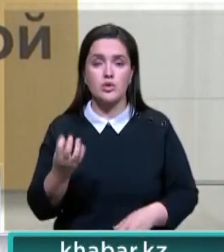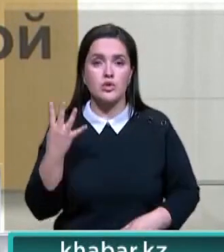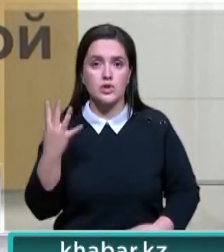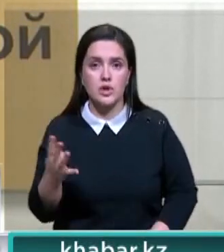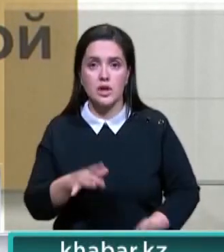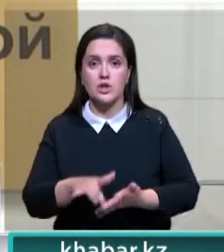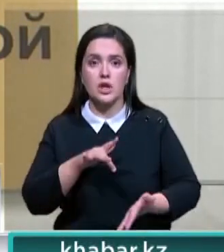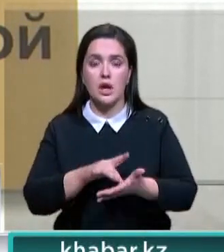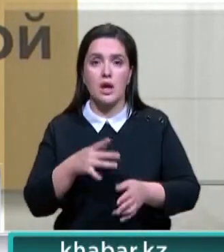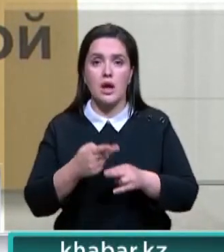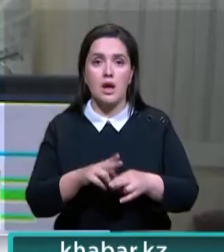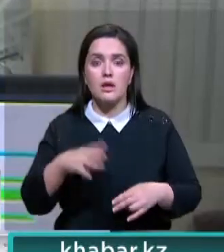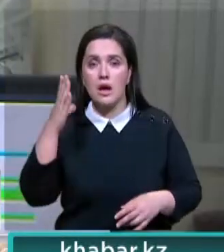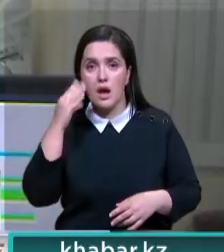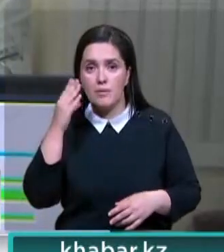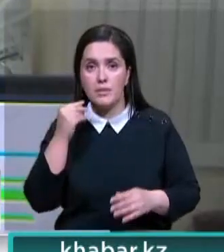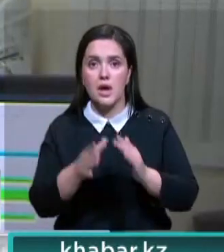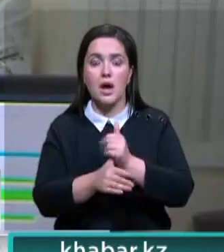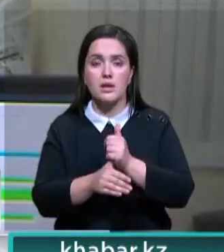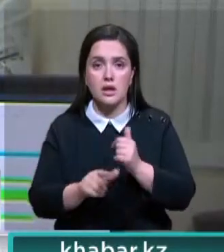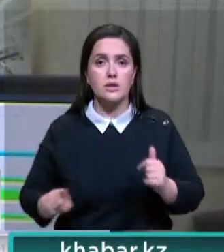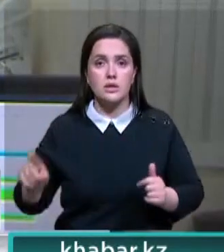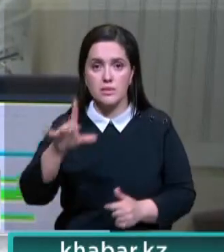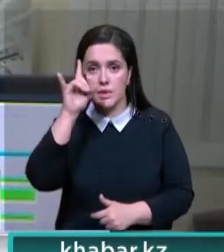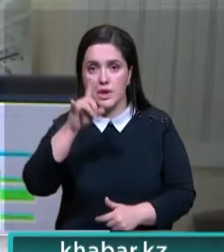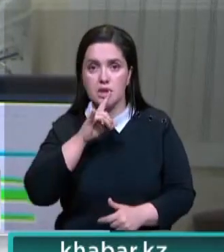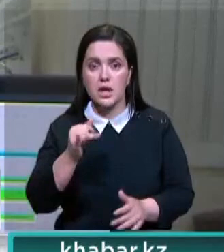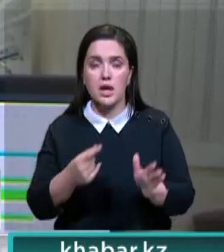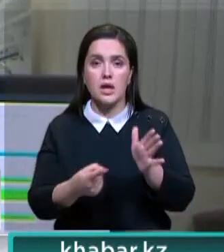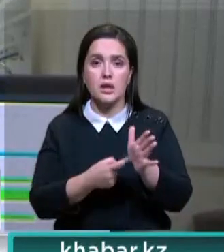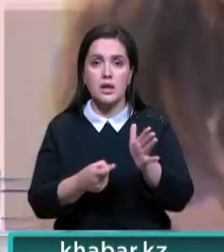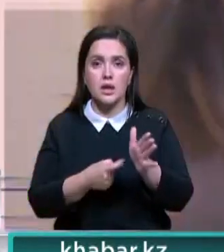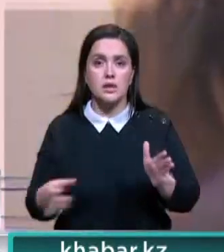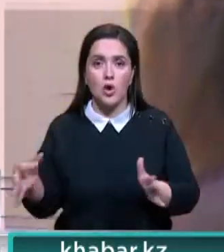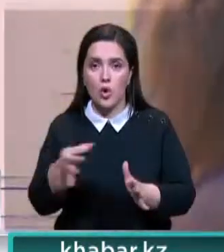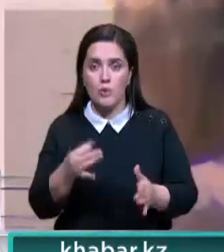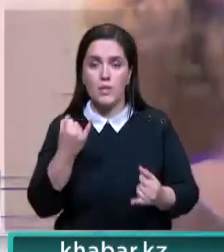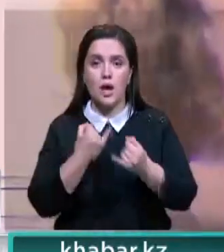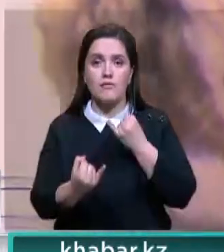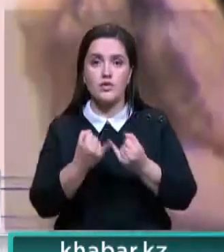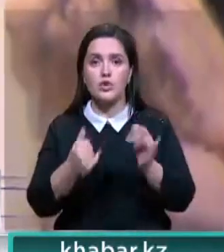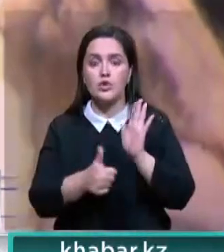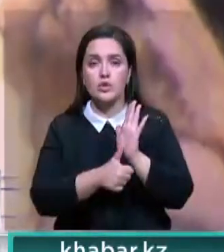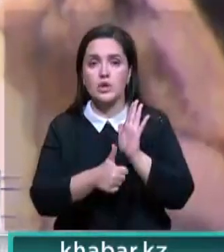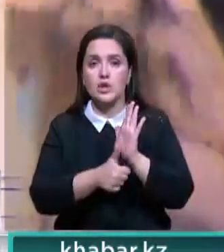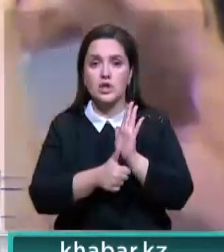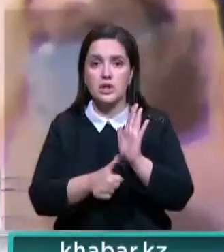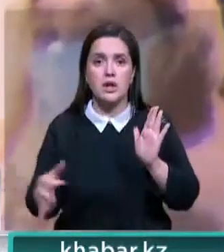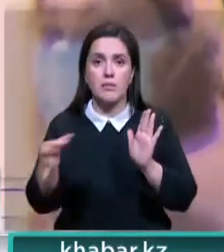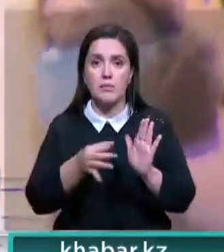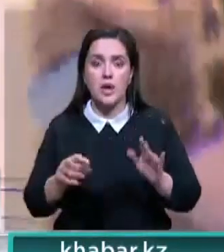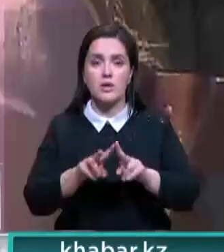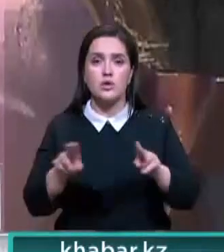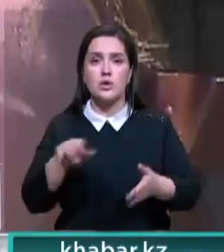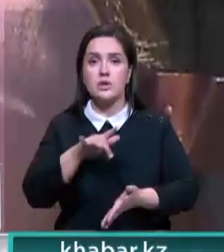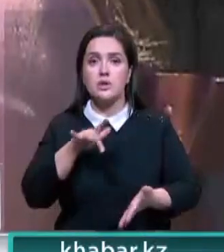столицы остаются еще четыре регионы. Это Алматы, Атрауская, Западно-Казахстанская и Карагандинская области. В желтые шесть